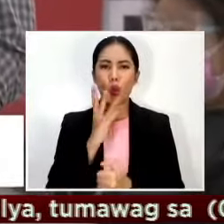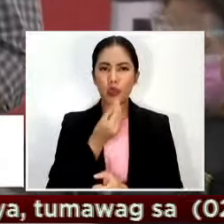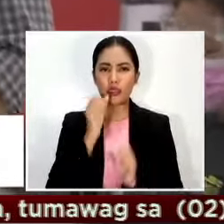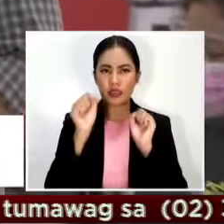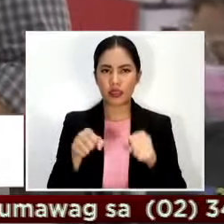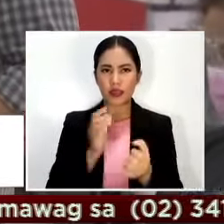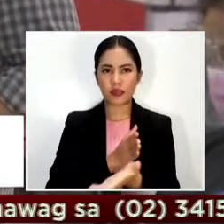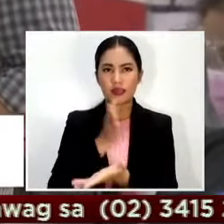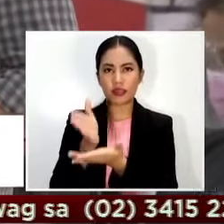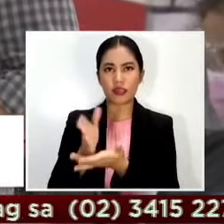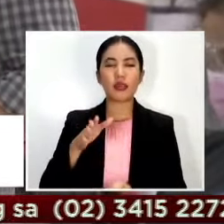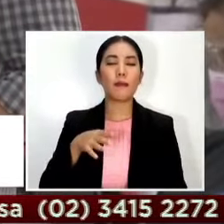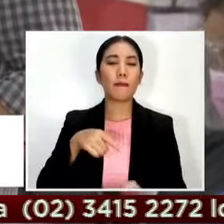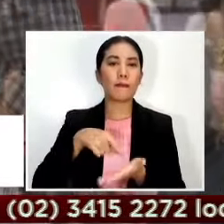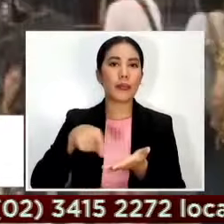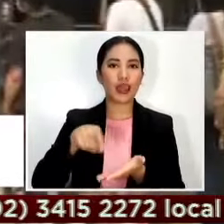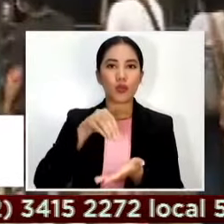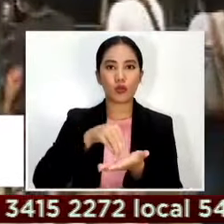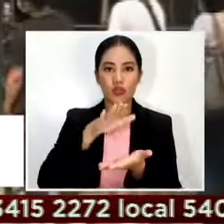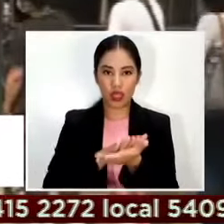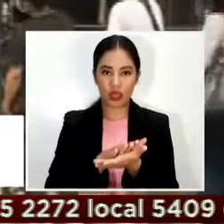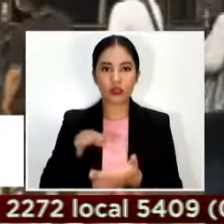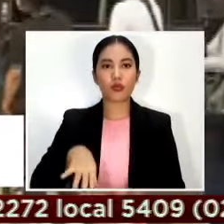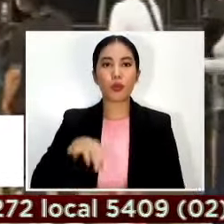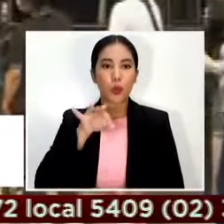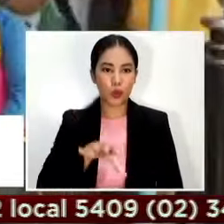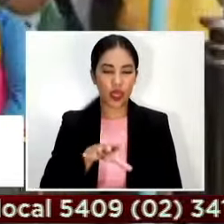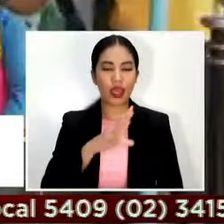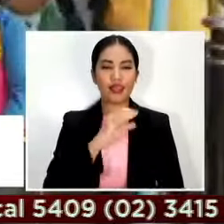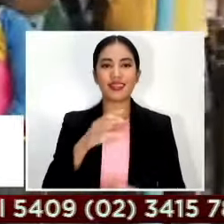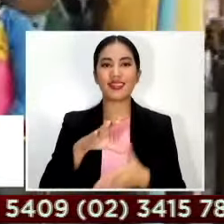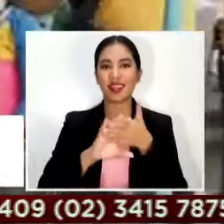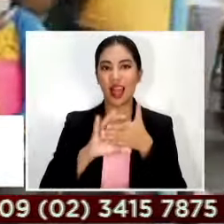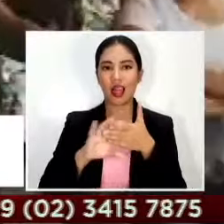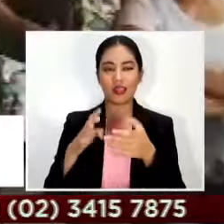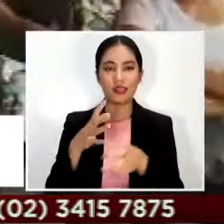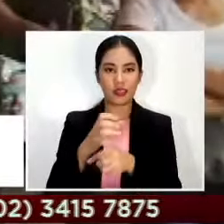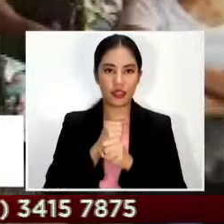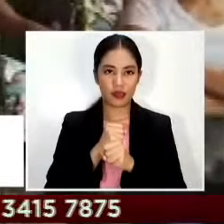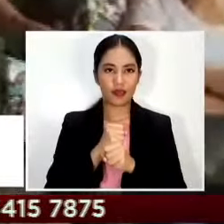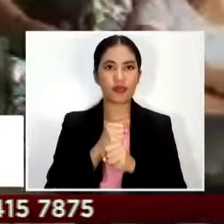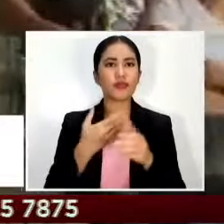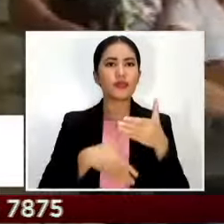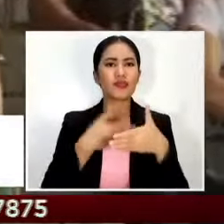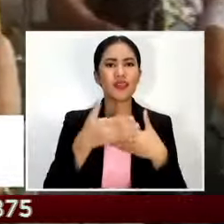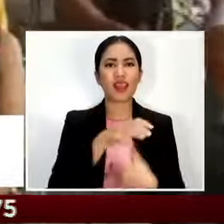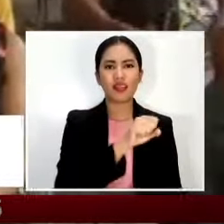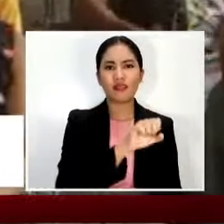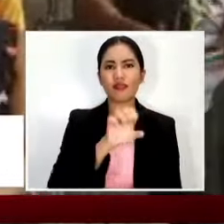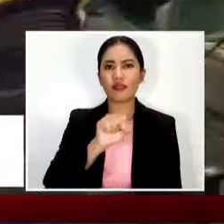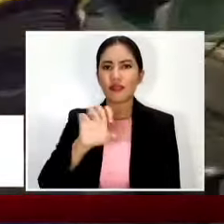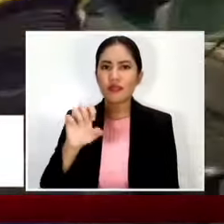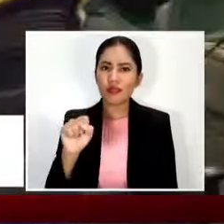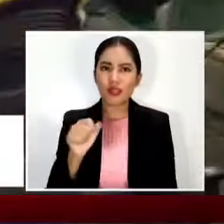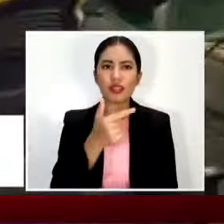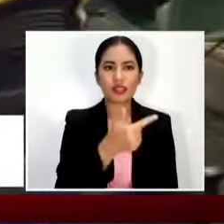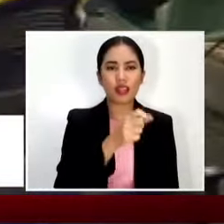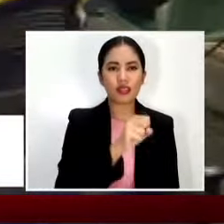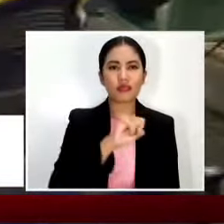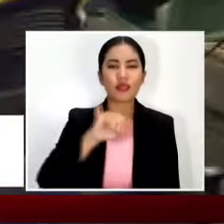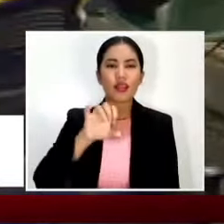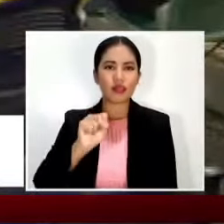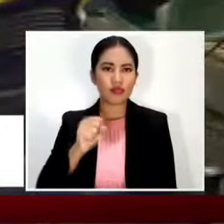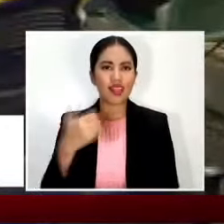magpuproseso ng loyalty card Sa SSS at GSIS kung saan karaniwang mahaba ang pila pinag